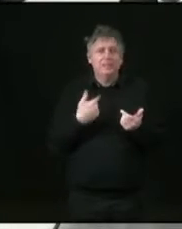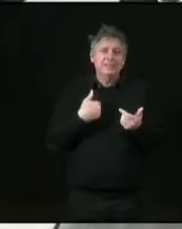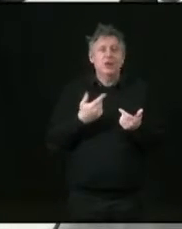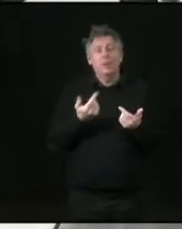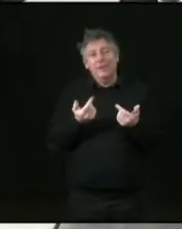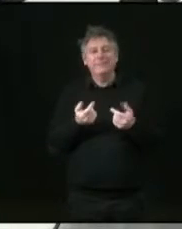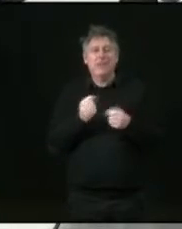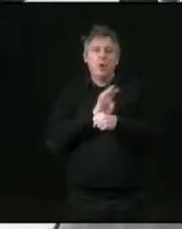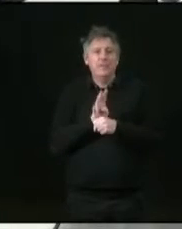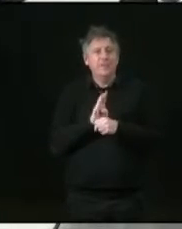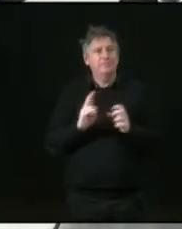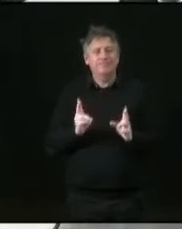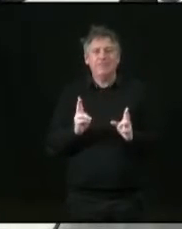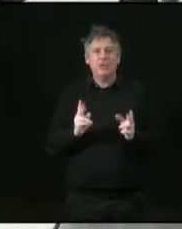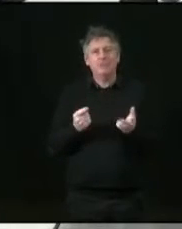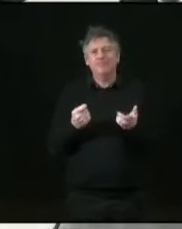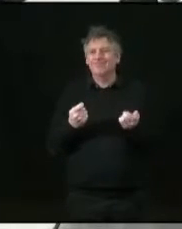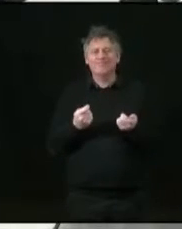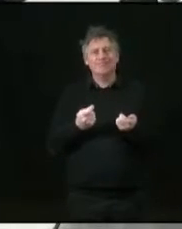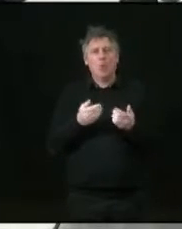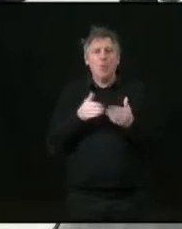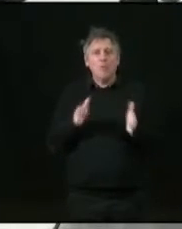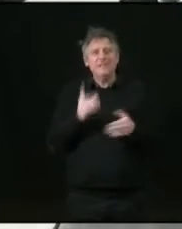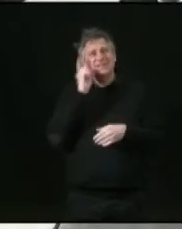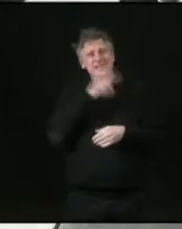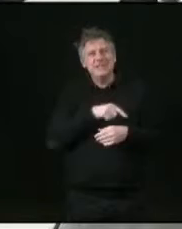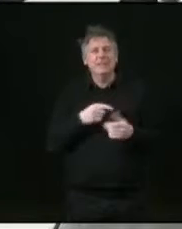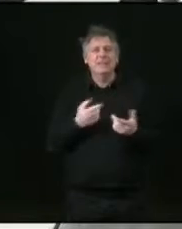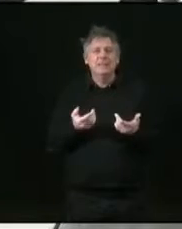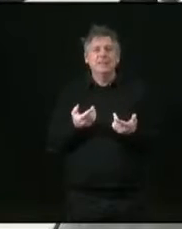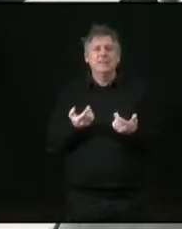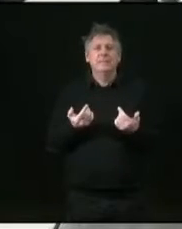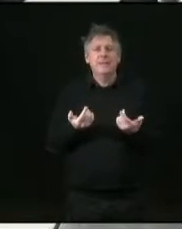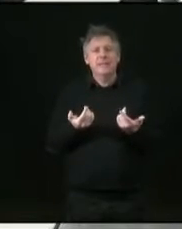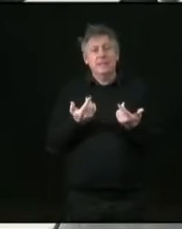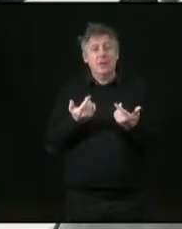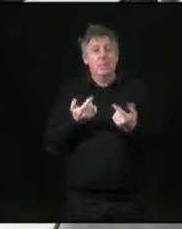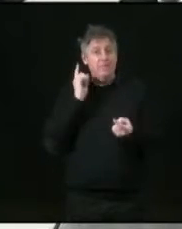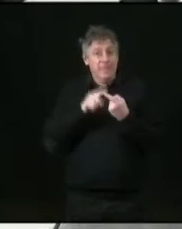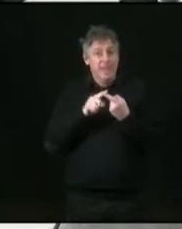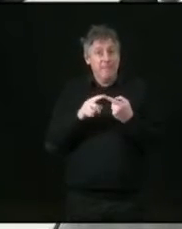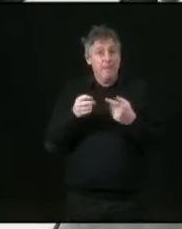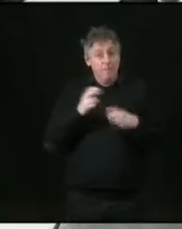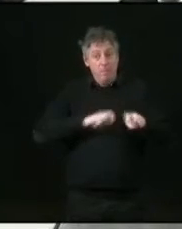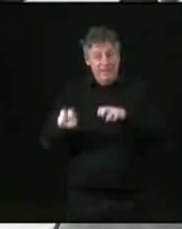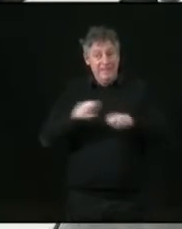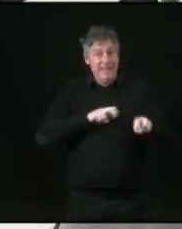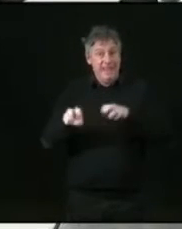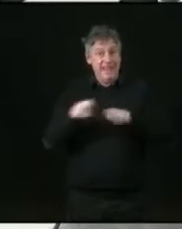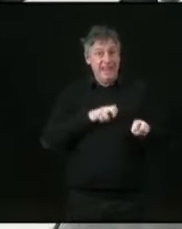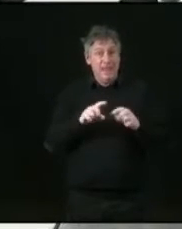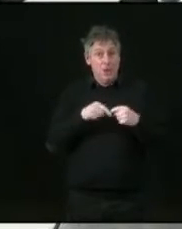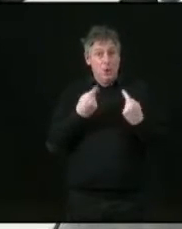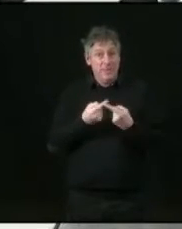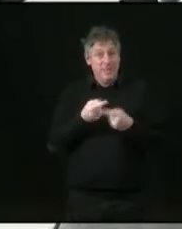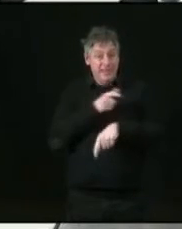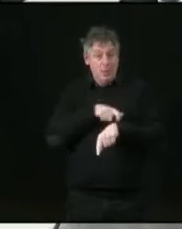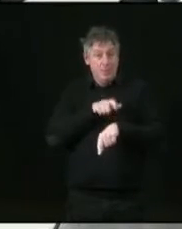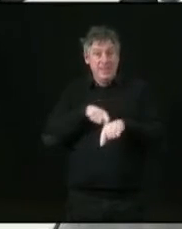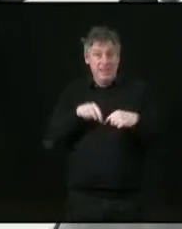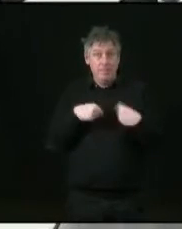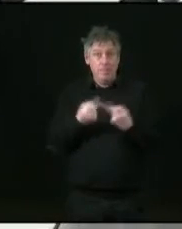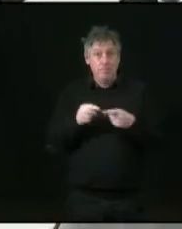etc. Mais énormément de projets sont mis en place, dont le comité autour de la mobilité, qui se réunit très régulièrement et qui fera ensuite ses propositions